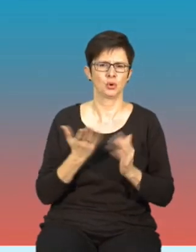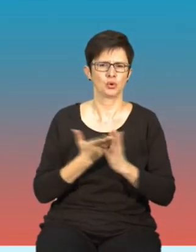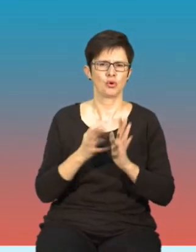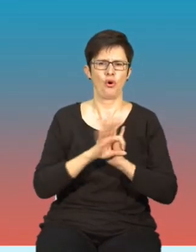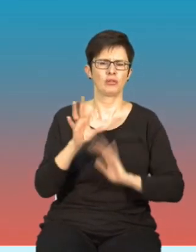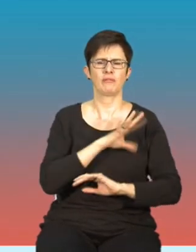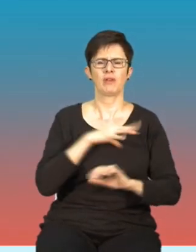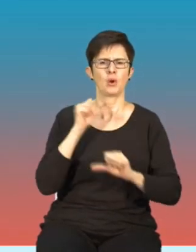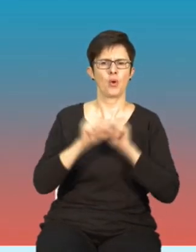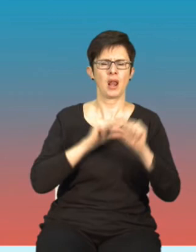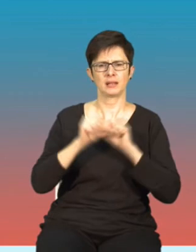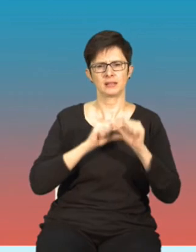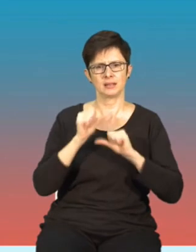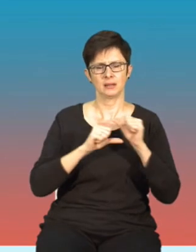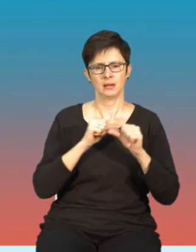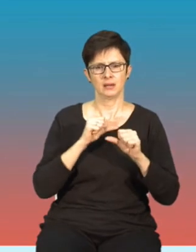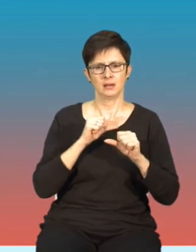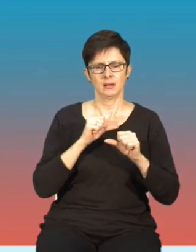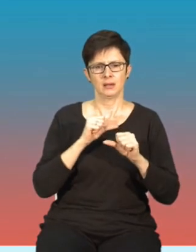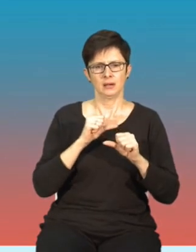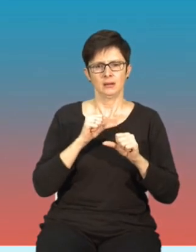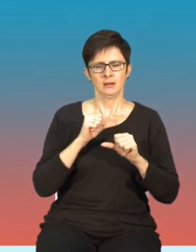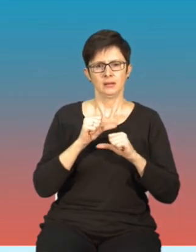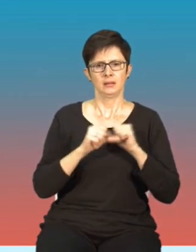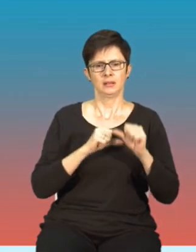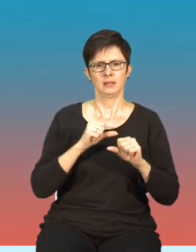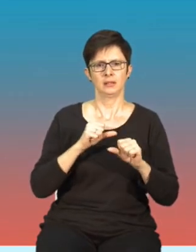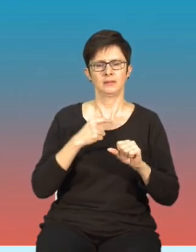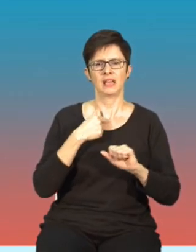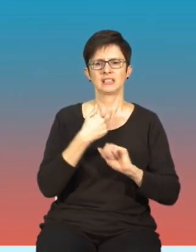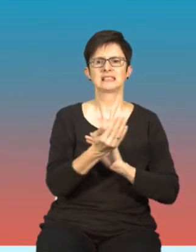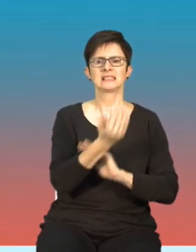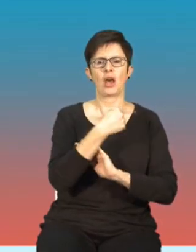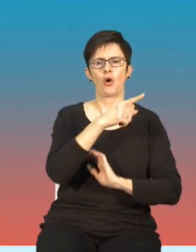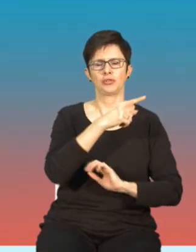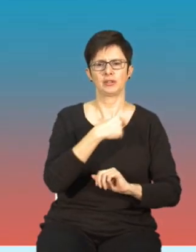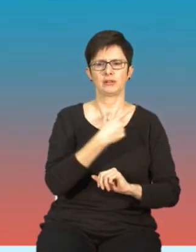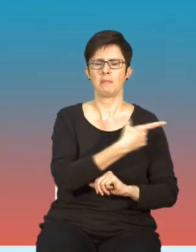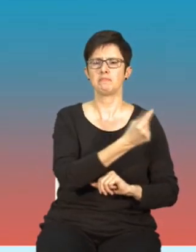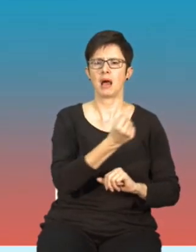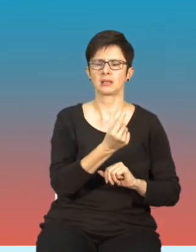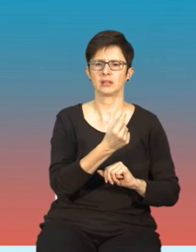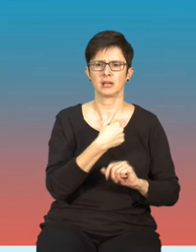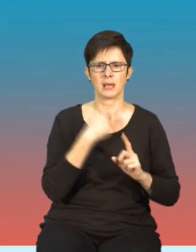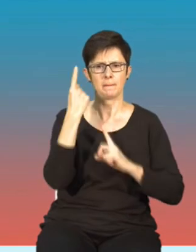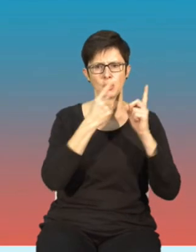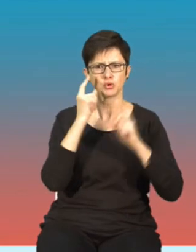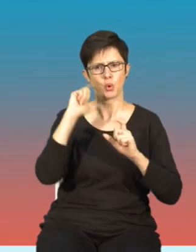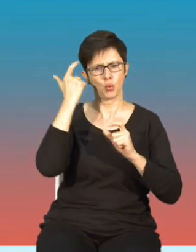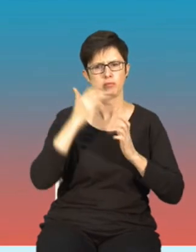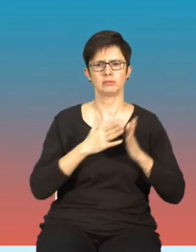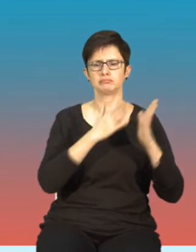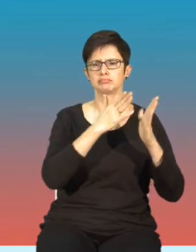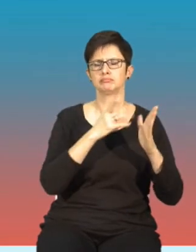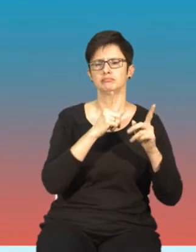przez naszych zachodnich partnerów. Przede wszystkim myślę tutaj o Wielkiej Brytanii,